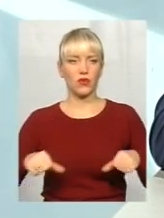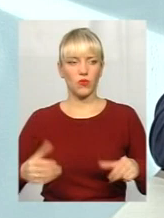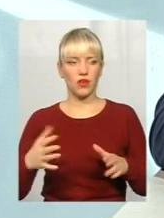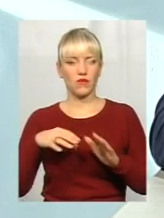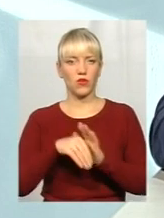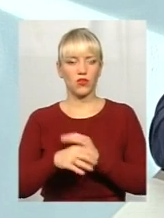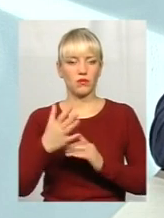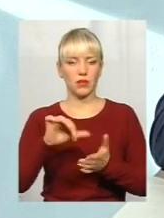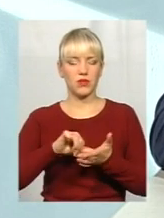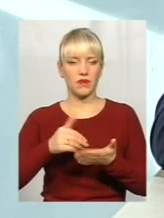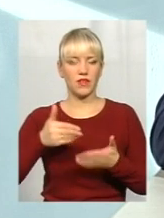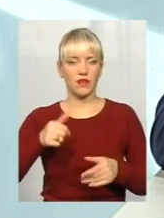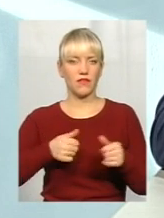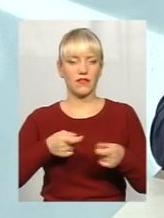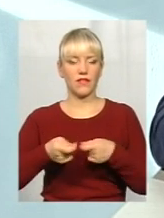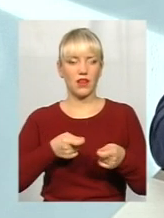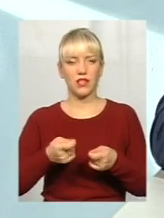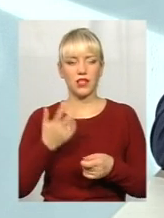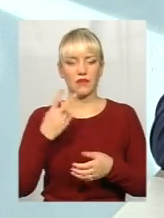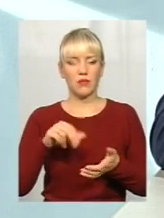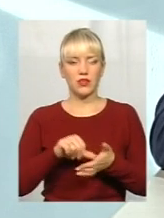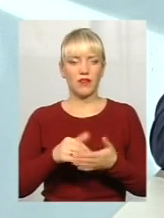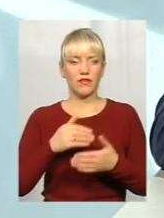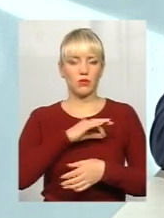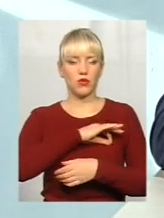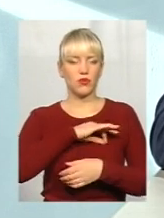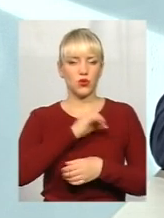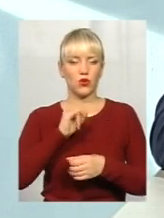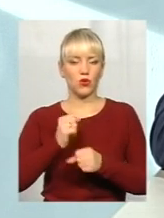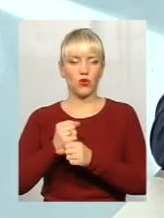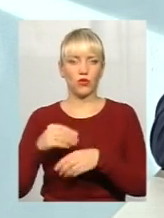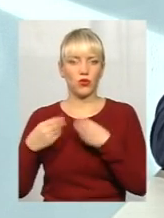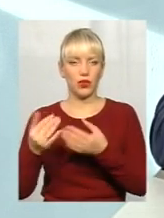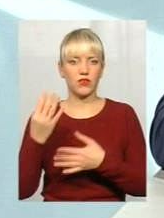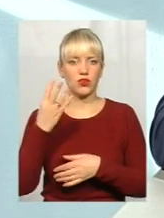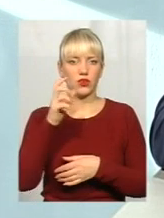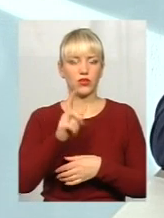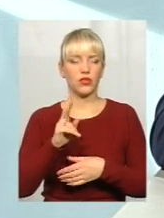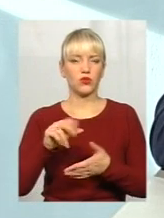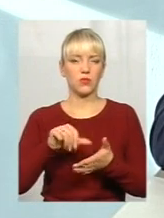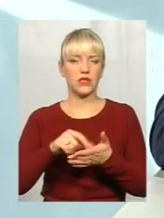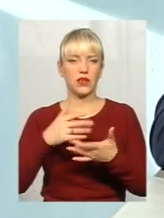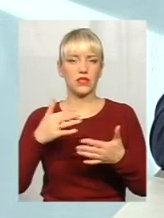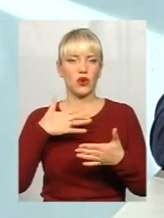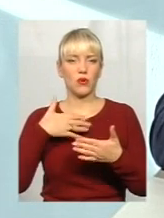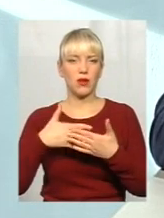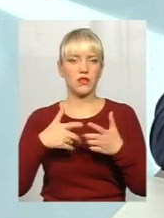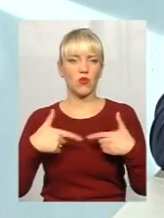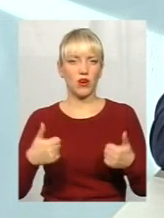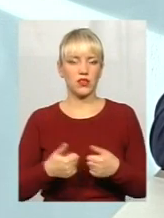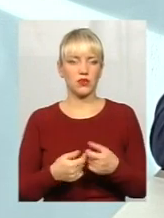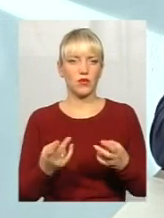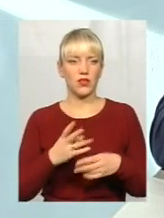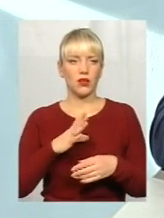від влади, 2 представника від профсоюзів і роботодавців, і 4 людини, які представляли різні громадські організації. Тобто, мала